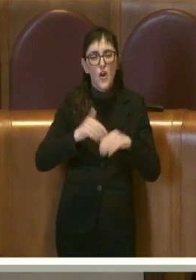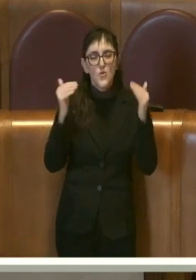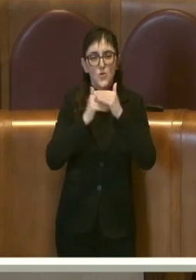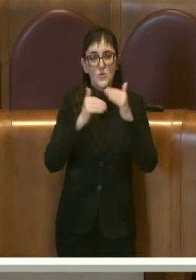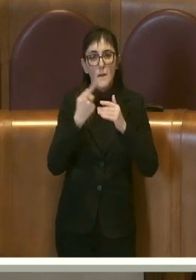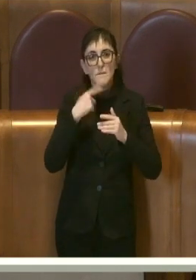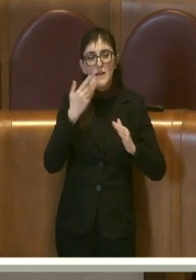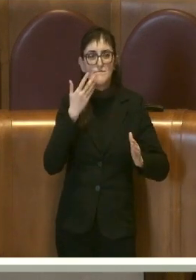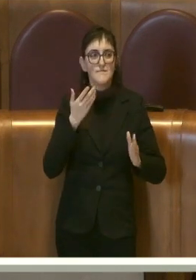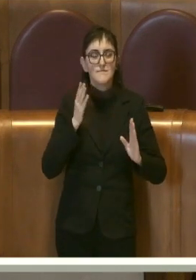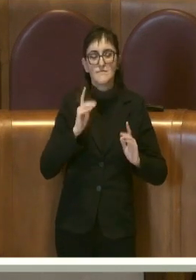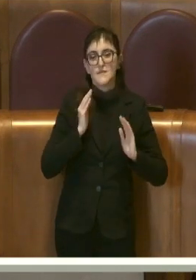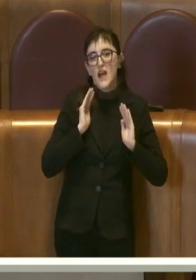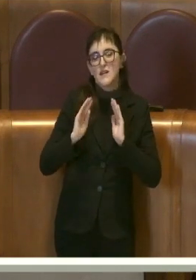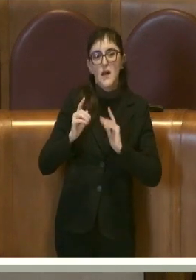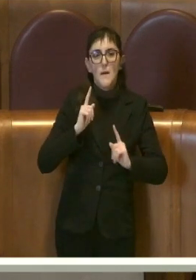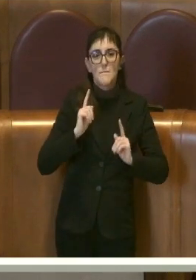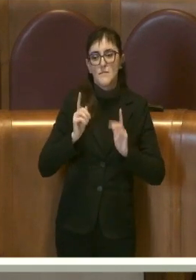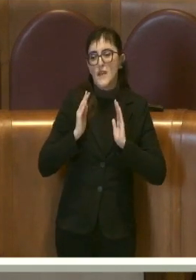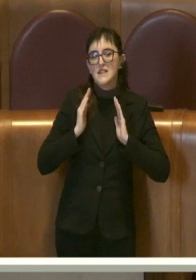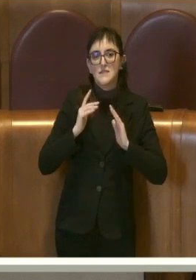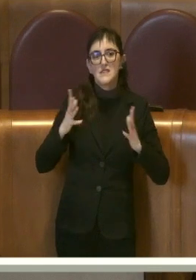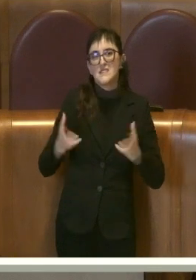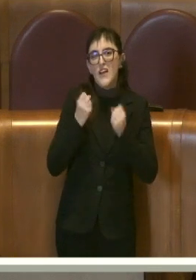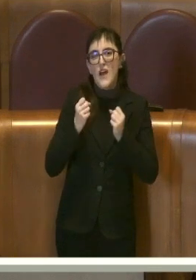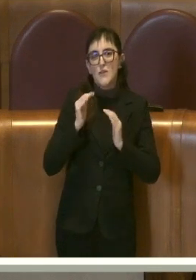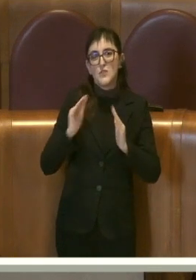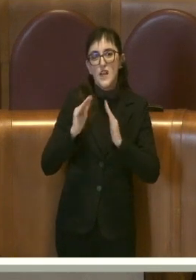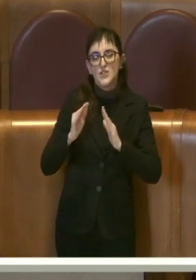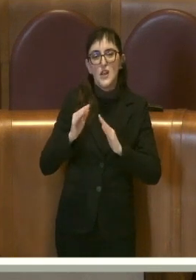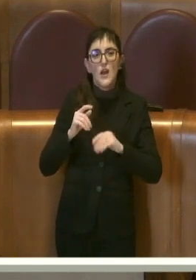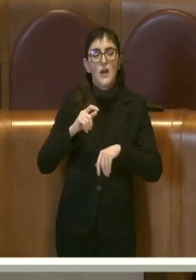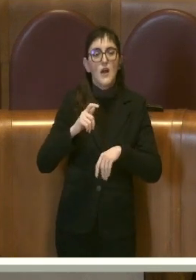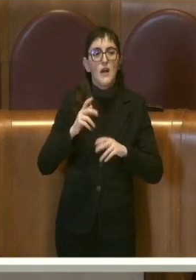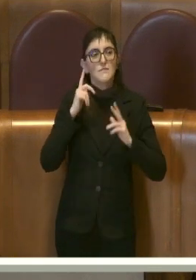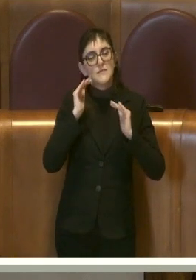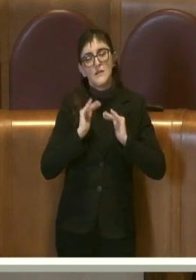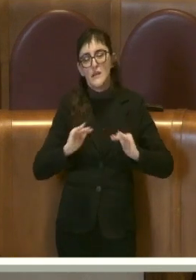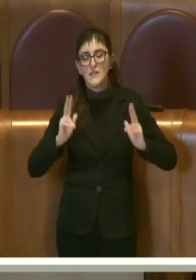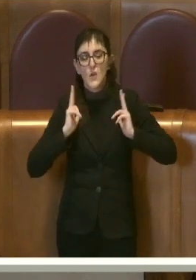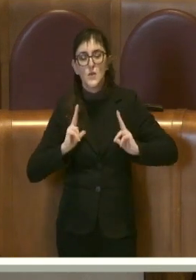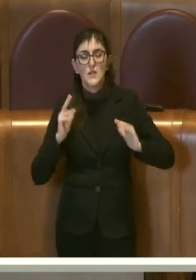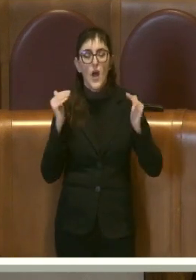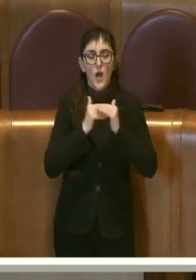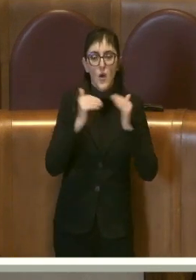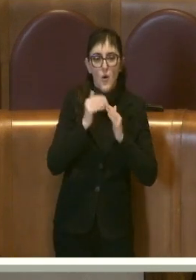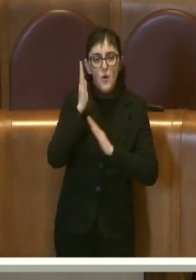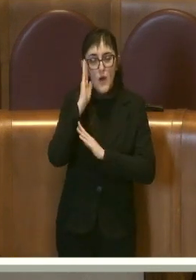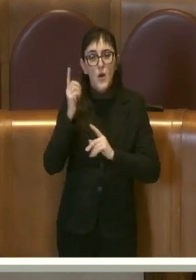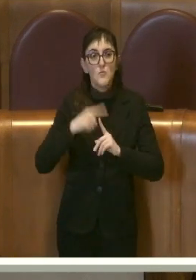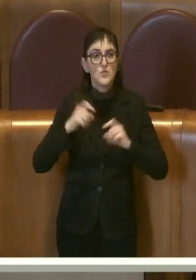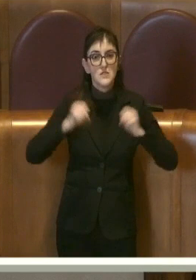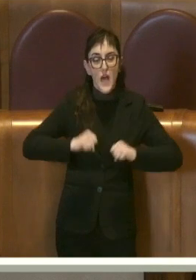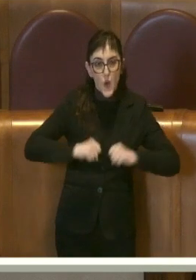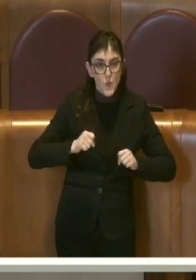sicurezza, libertà, dignità umana, utilità sociale e salute. Credo che potrebbe essere un passo in più